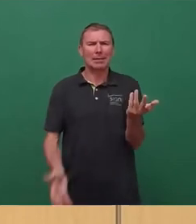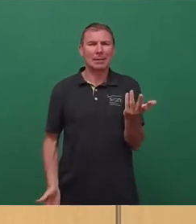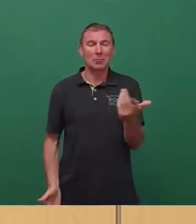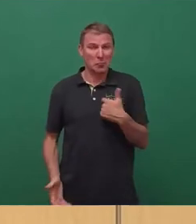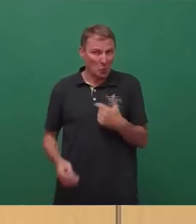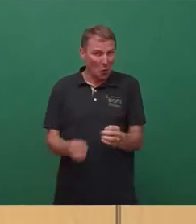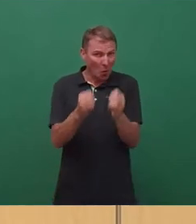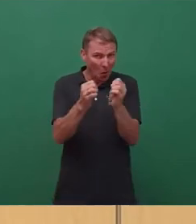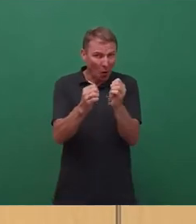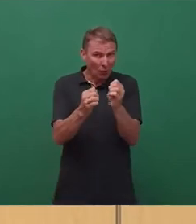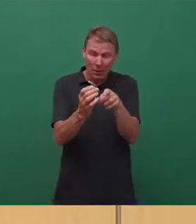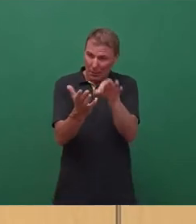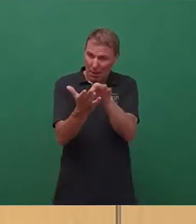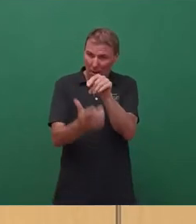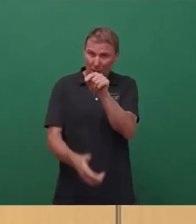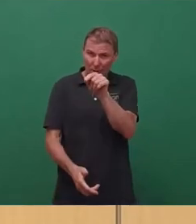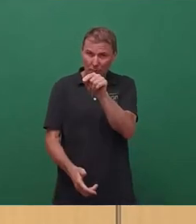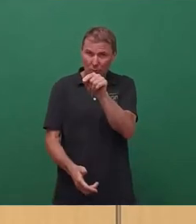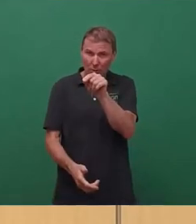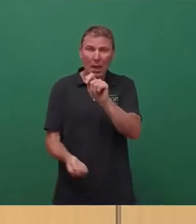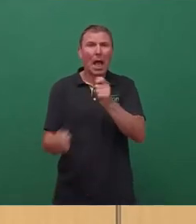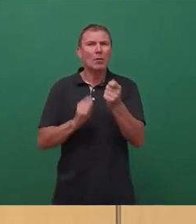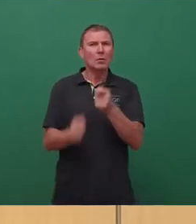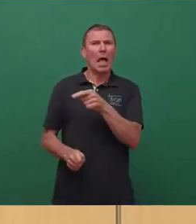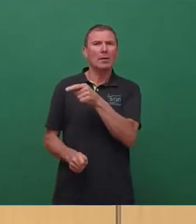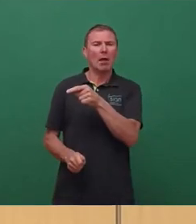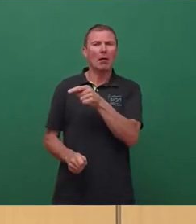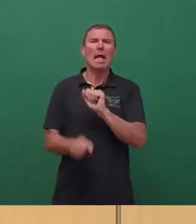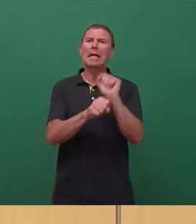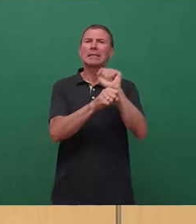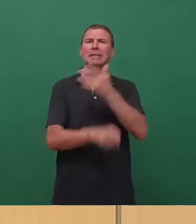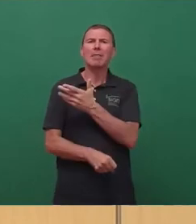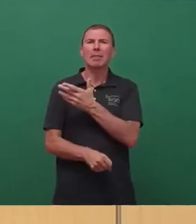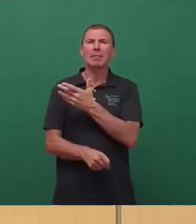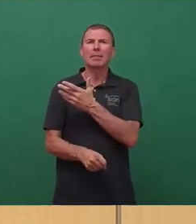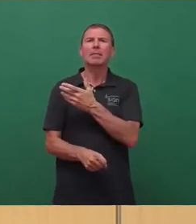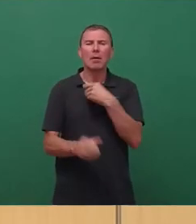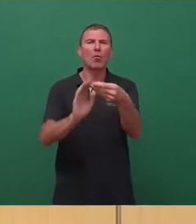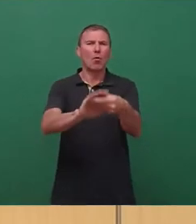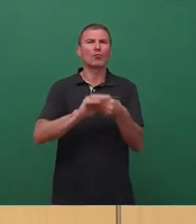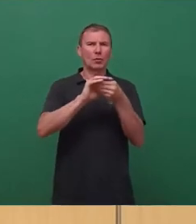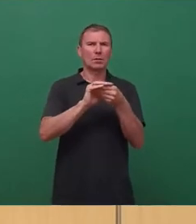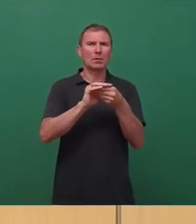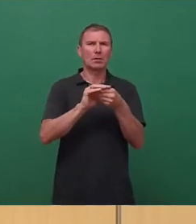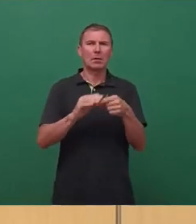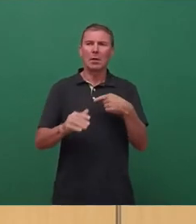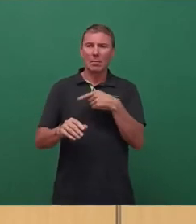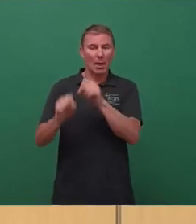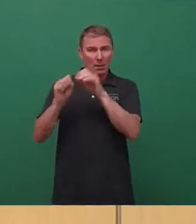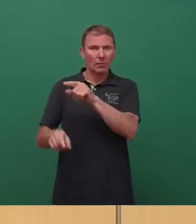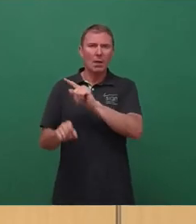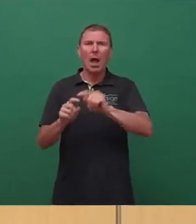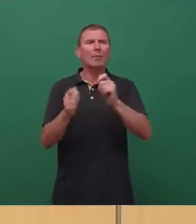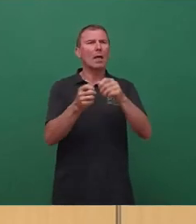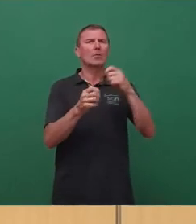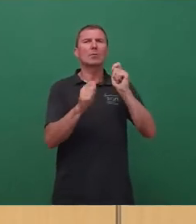dass Sie in diesem Punkt den Änderungsantrag der Dissidenten entsprechend unterstützen. Wir werden darauf verzichten, andere Änderungsanträge in